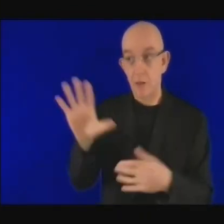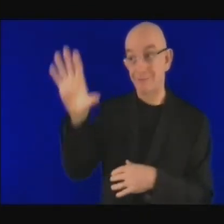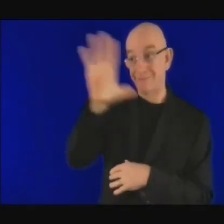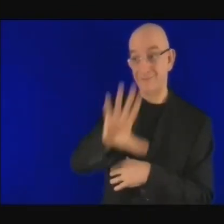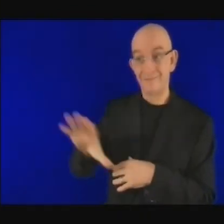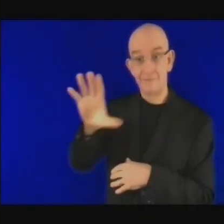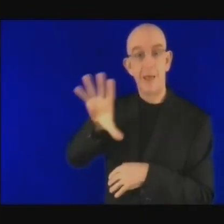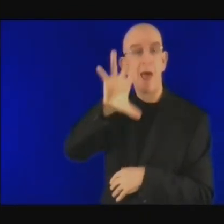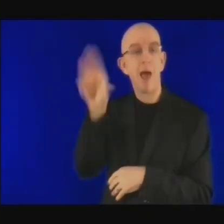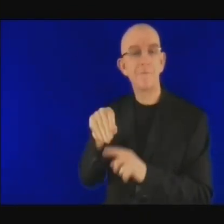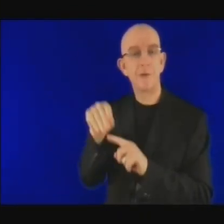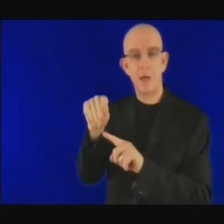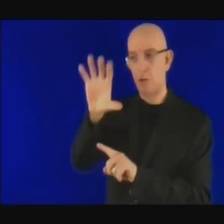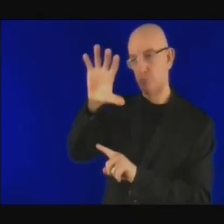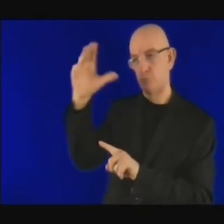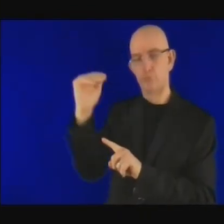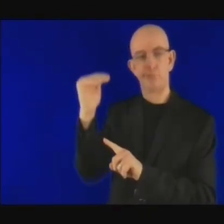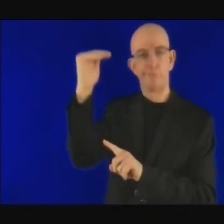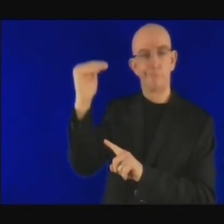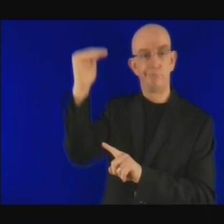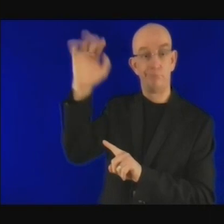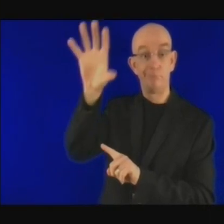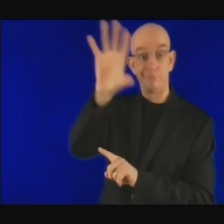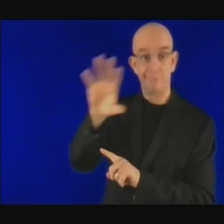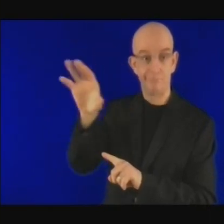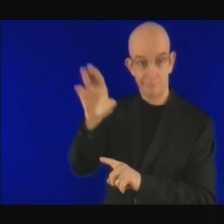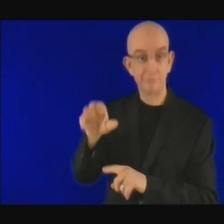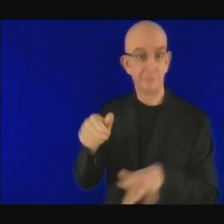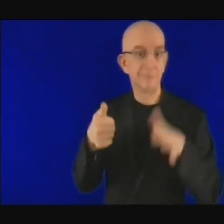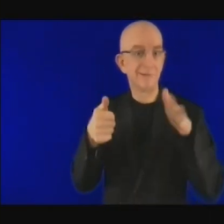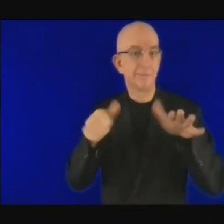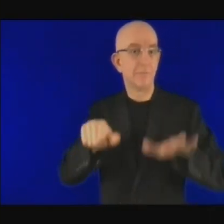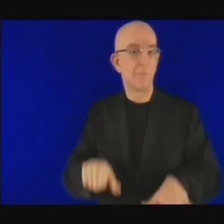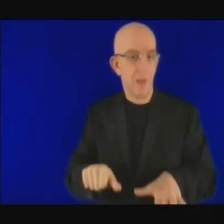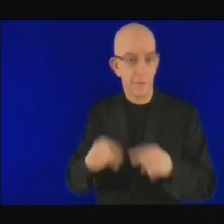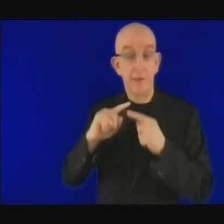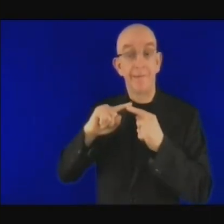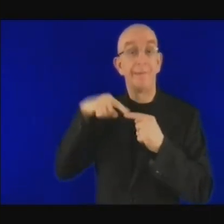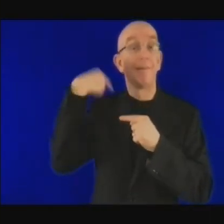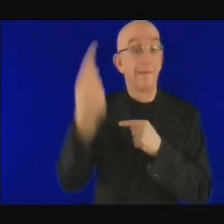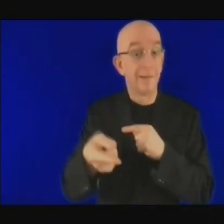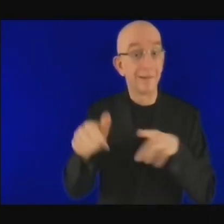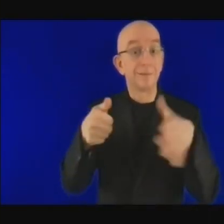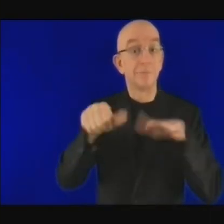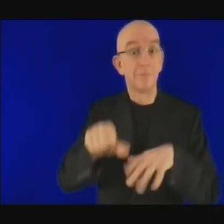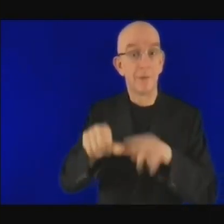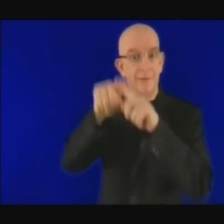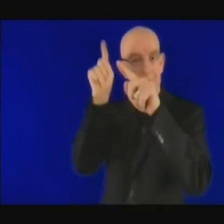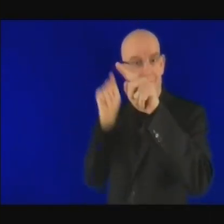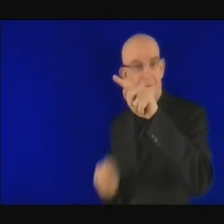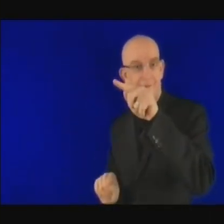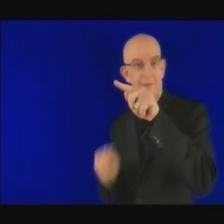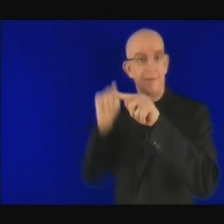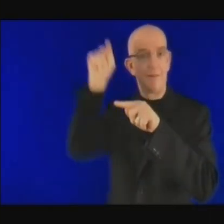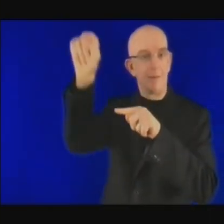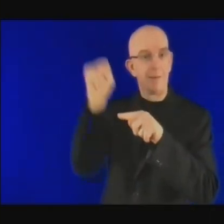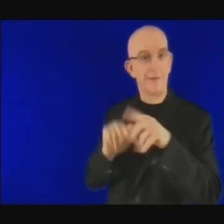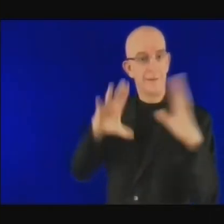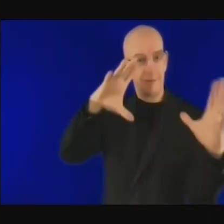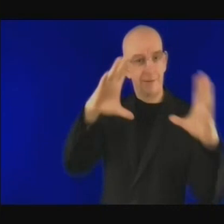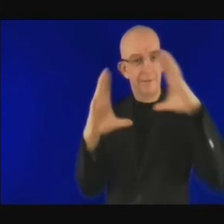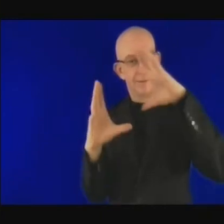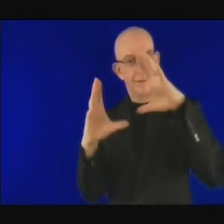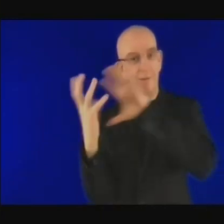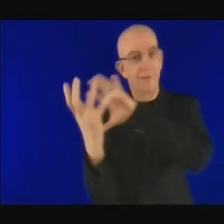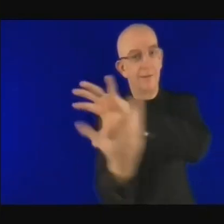au sud pour que cette culture soit disponible sur tout le continent africain des deux côtés de l'Équateur.